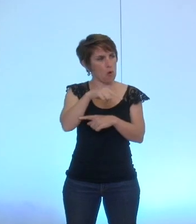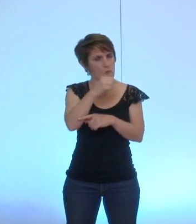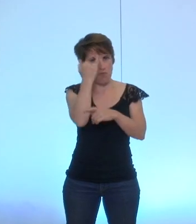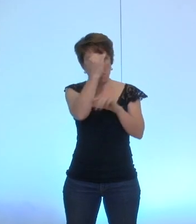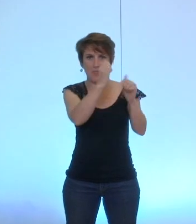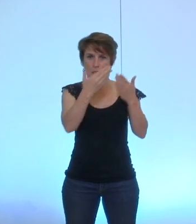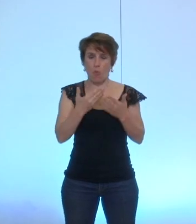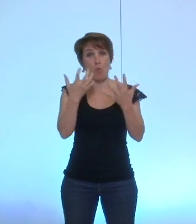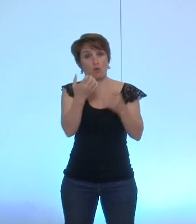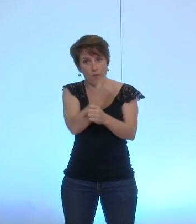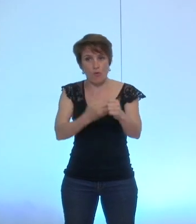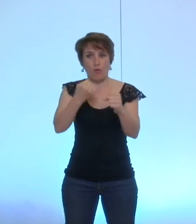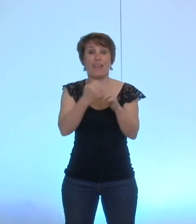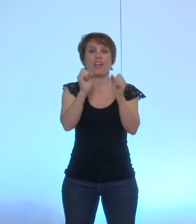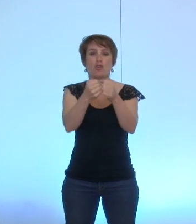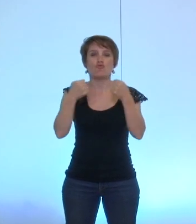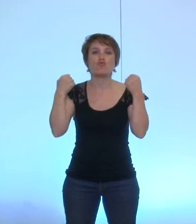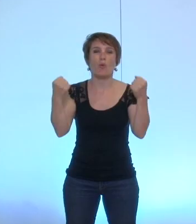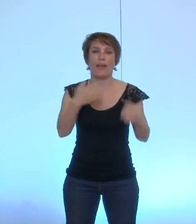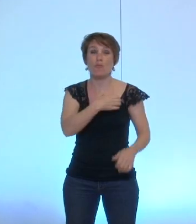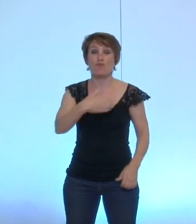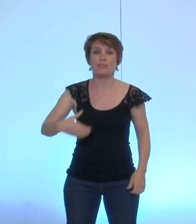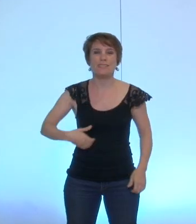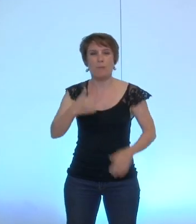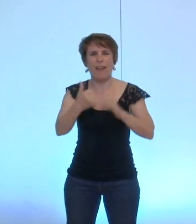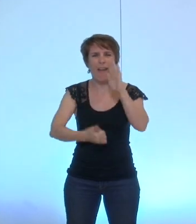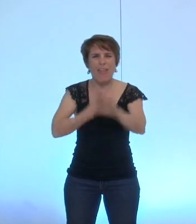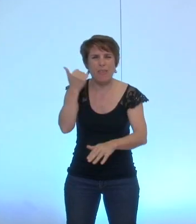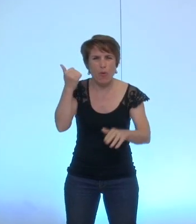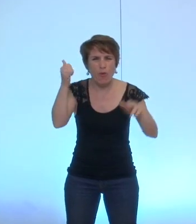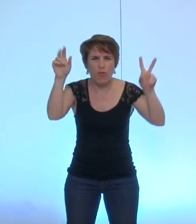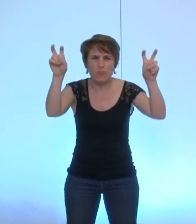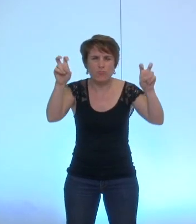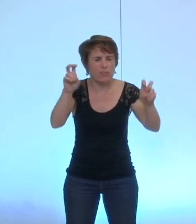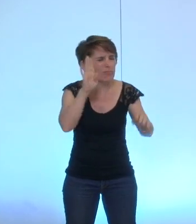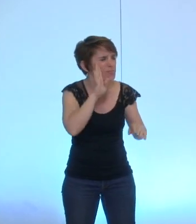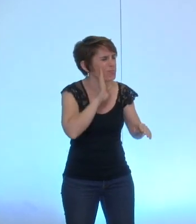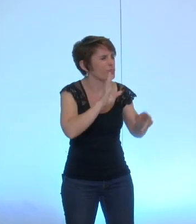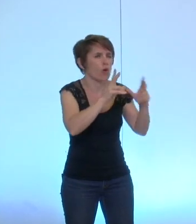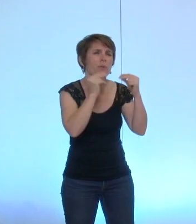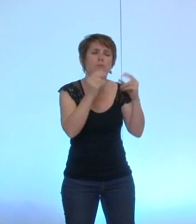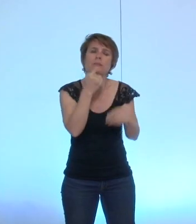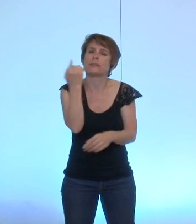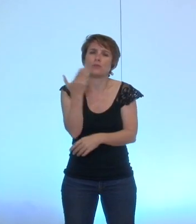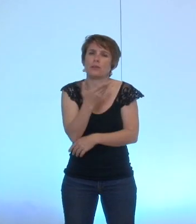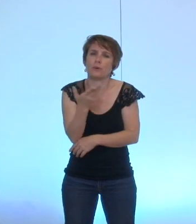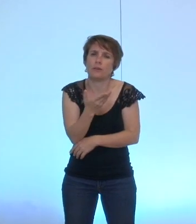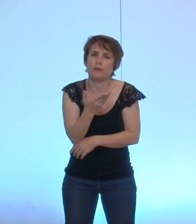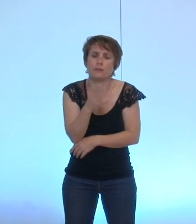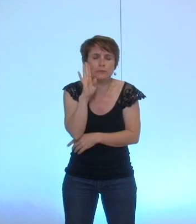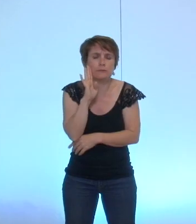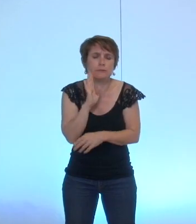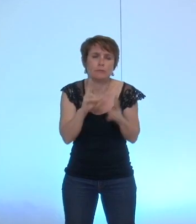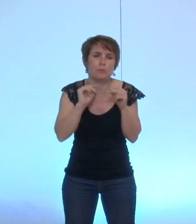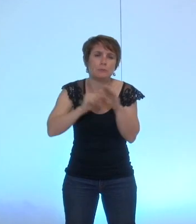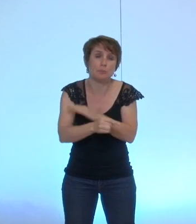on va m'expliquer ce que c'est qu'un journal municipal indépendant. Il y du boulot là-dessus. En tous